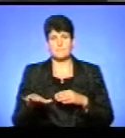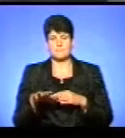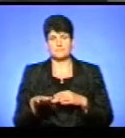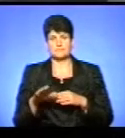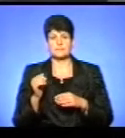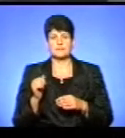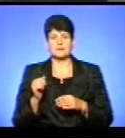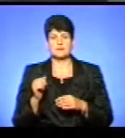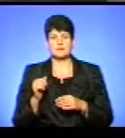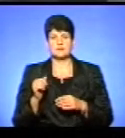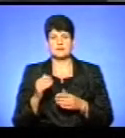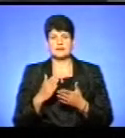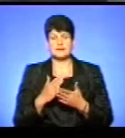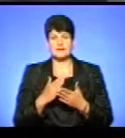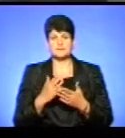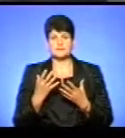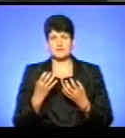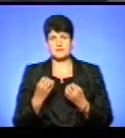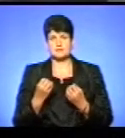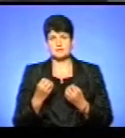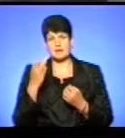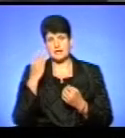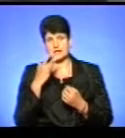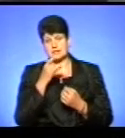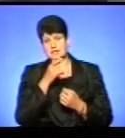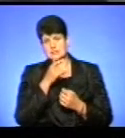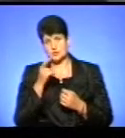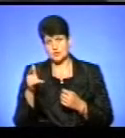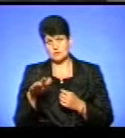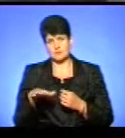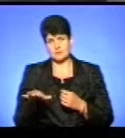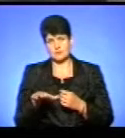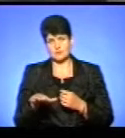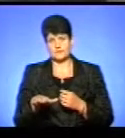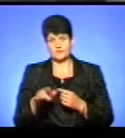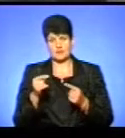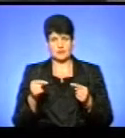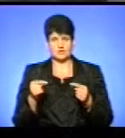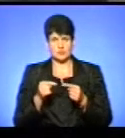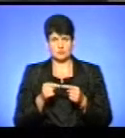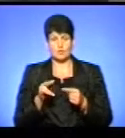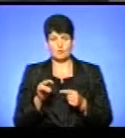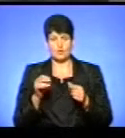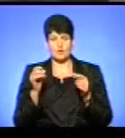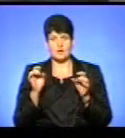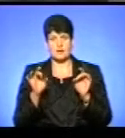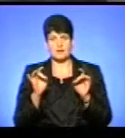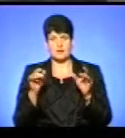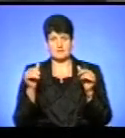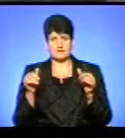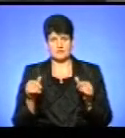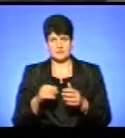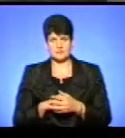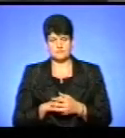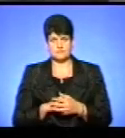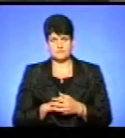сезонні майданчики, тому що є і визначений літній сезон, і зимовий сезон. Дайте чітку, перепрошую, по рекламних вивізках. По рекламних вивізках, так.